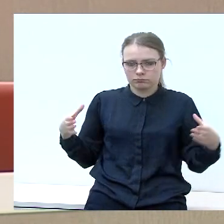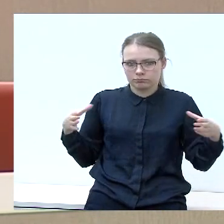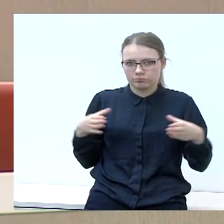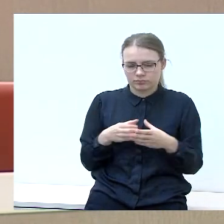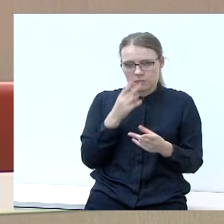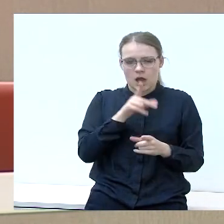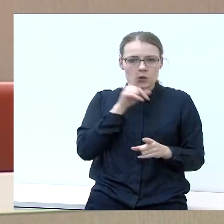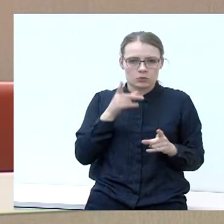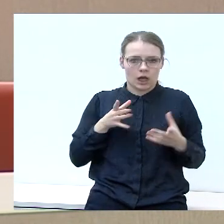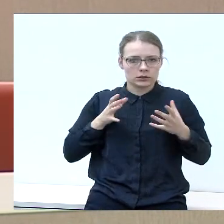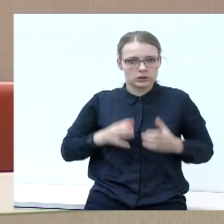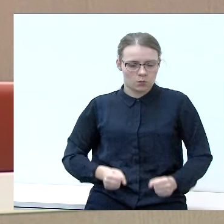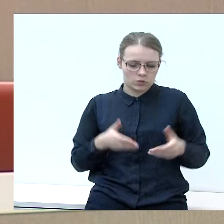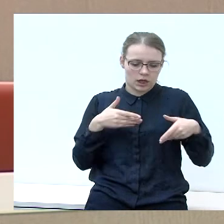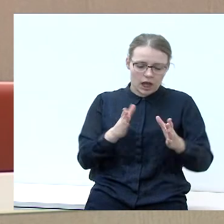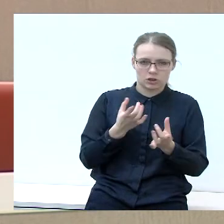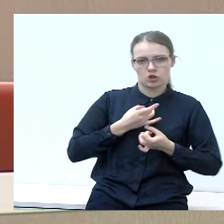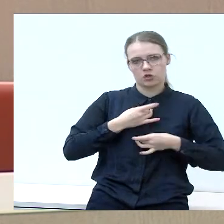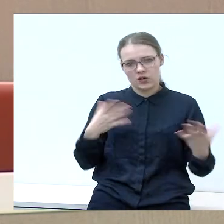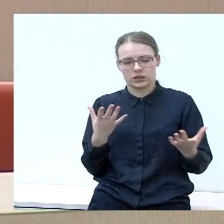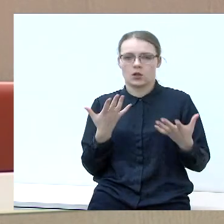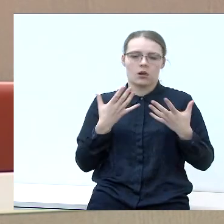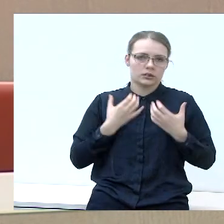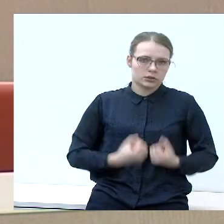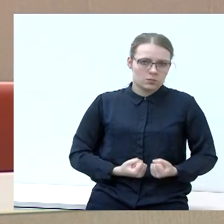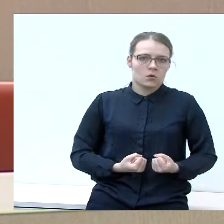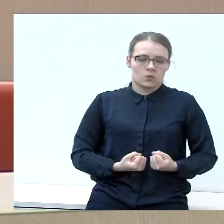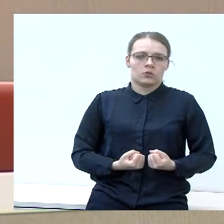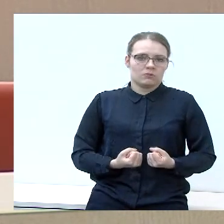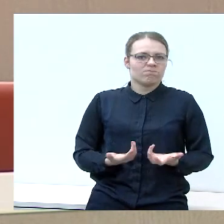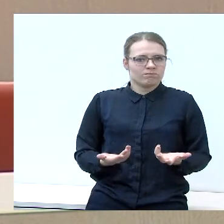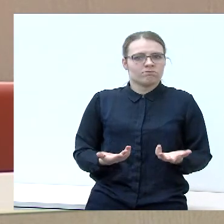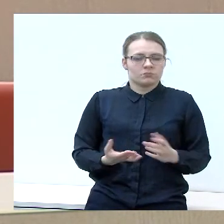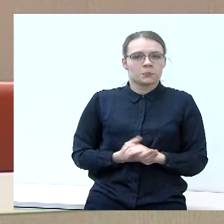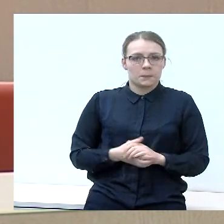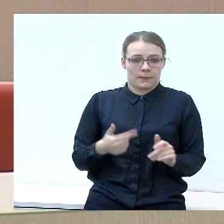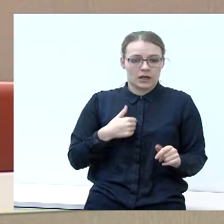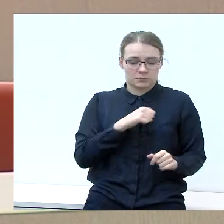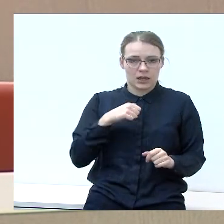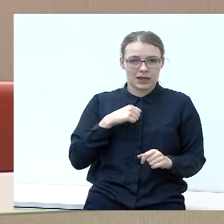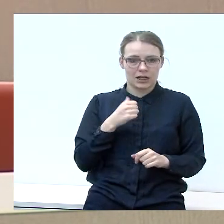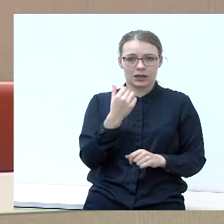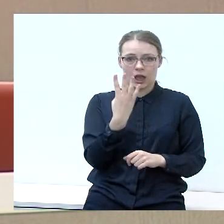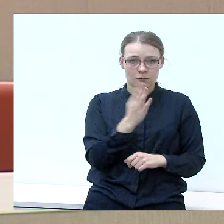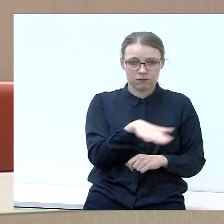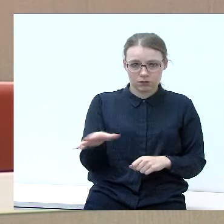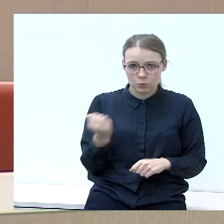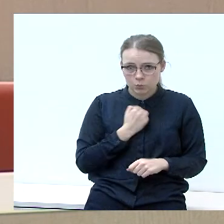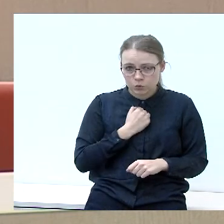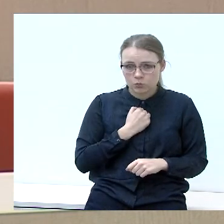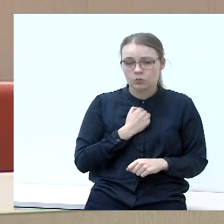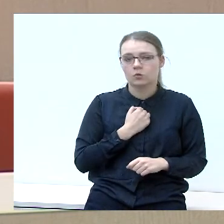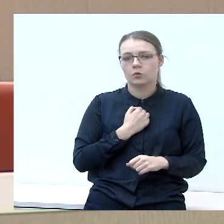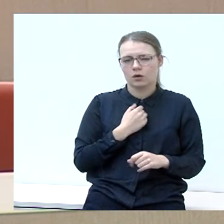nusibodė ir tos gatvės, ir tos šventės, ir tie viskas. Aš labai, kadangi pasituriu keturis vaikus ir bendrauju su